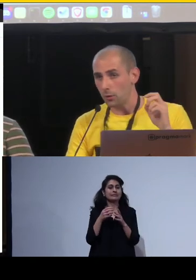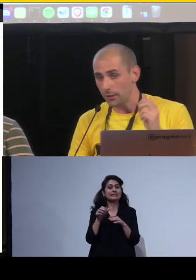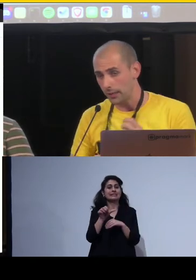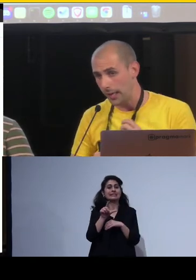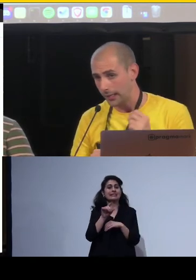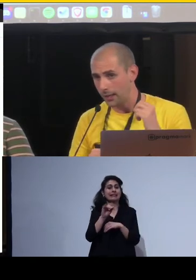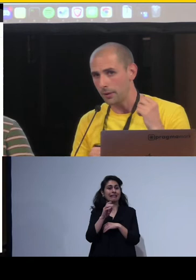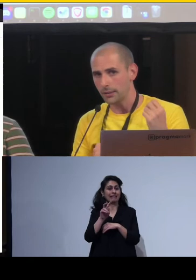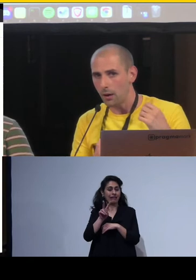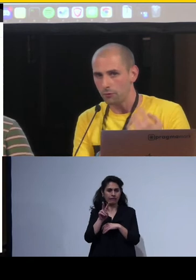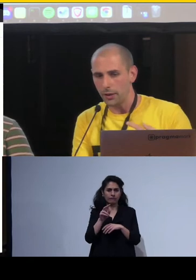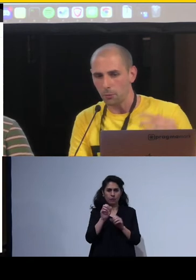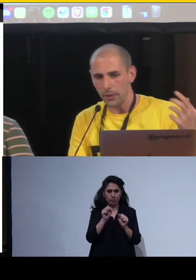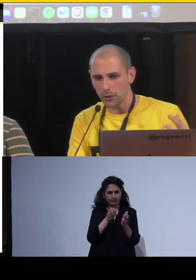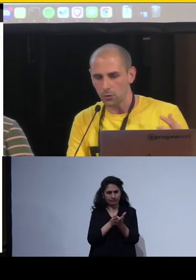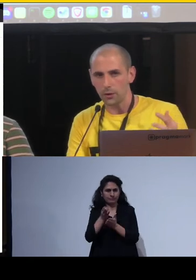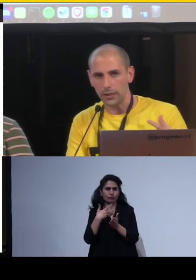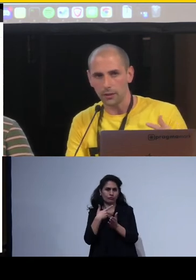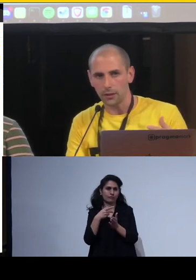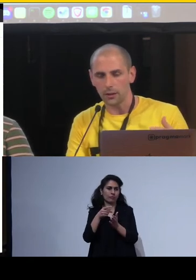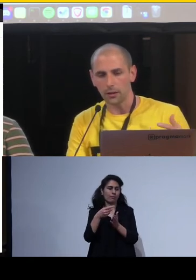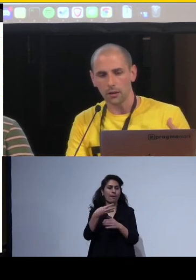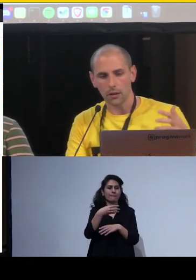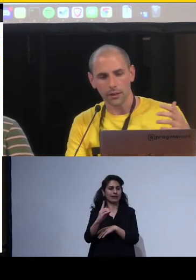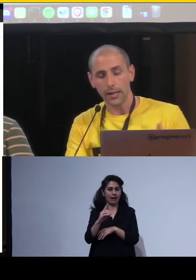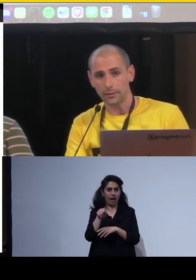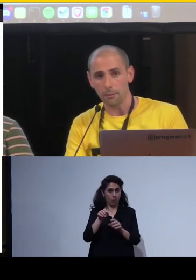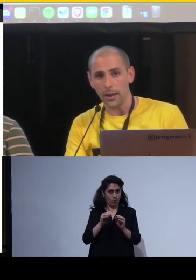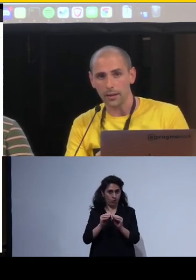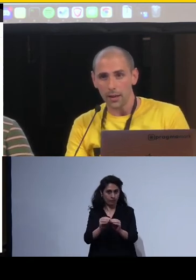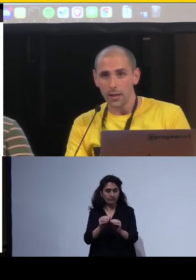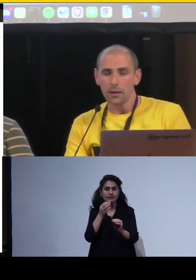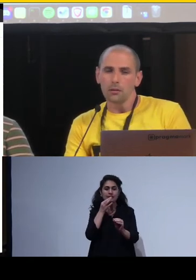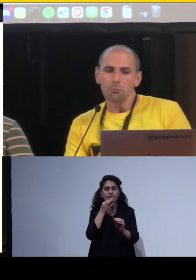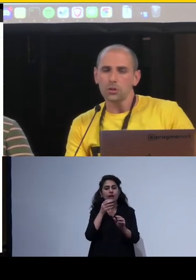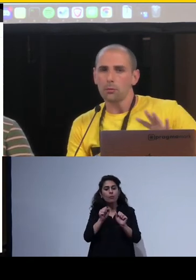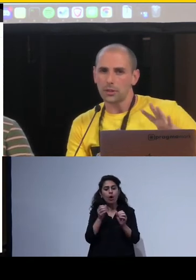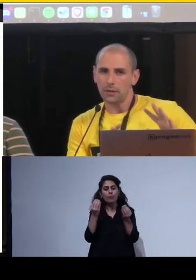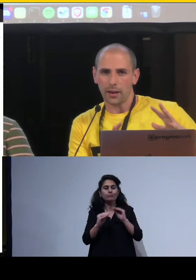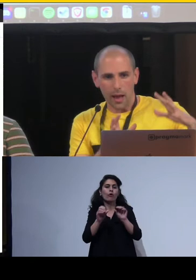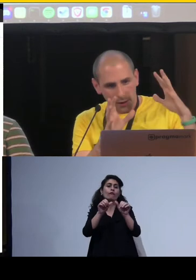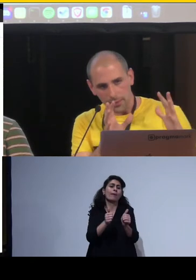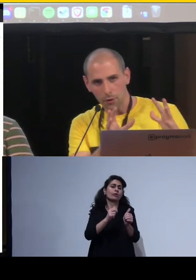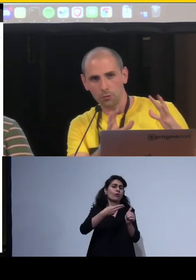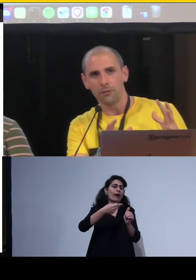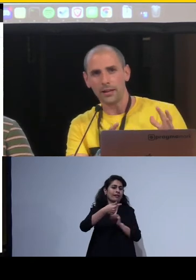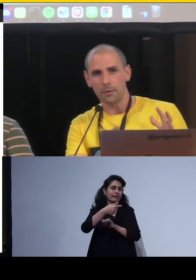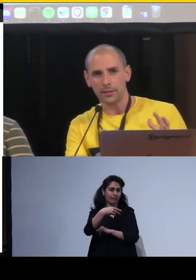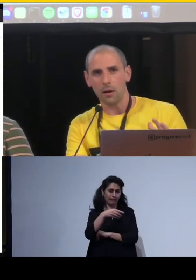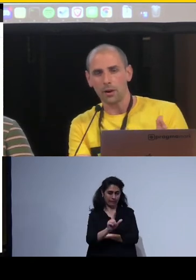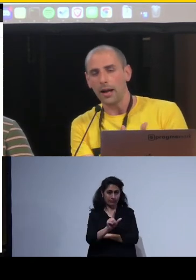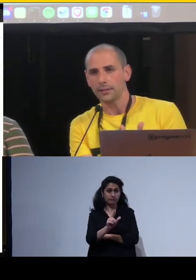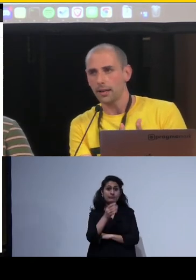Markdown, e che il Markdown viene compilato in HTML, possiamo scrivere all'interno di un